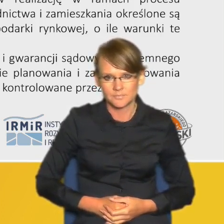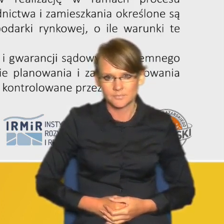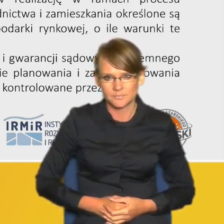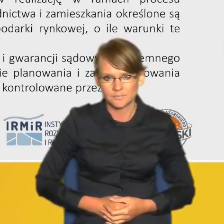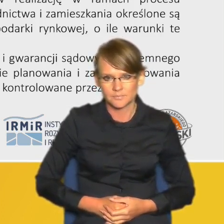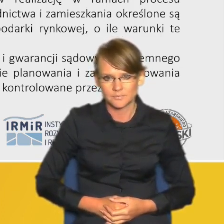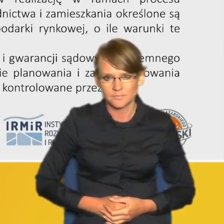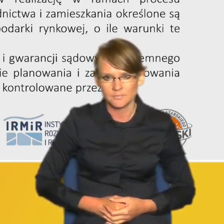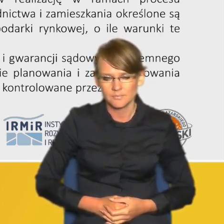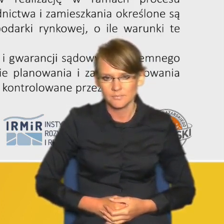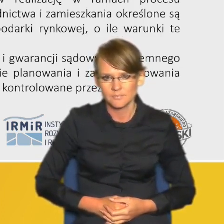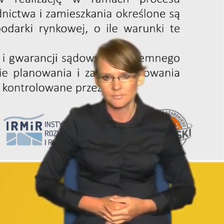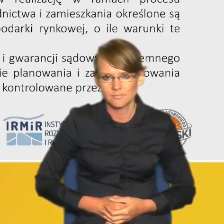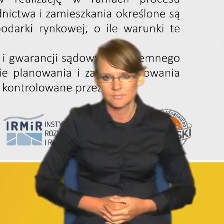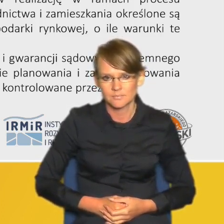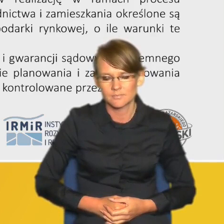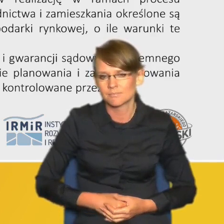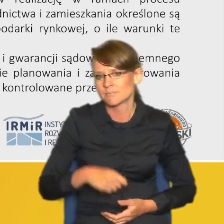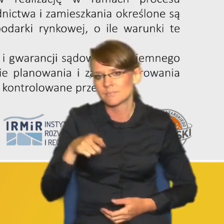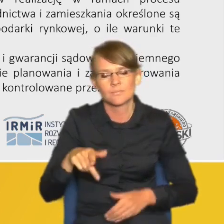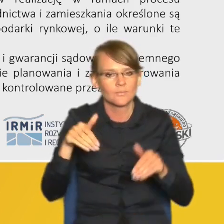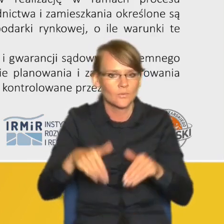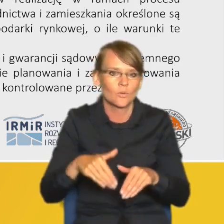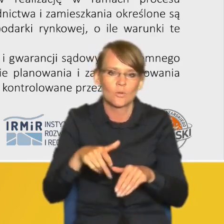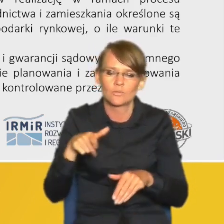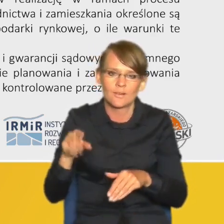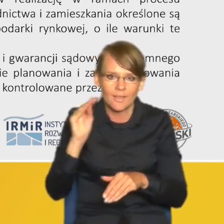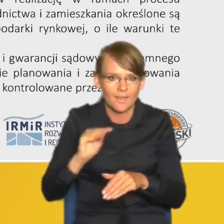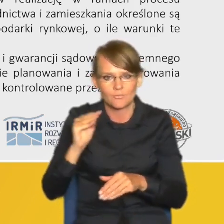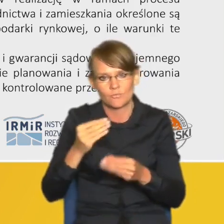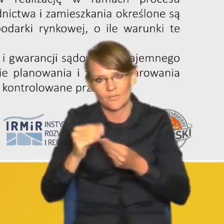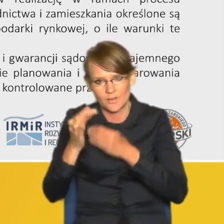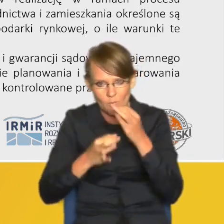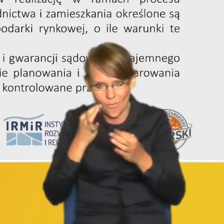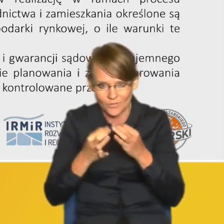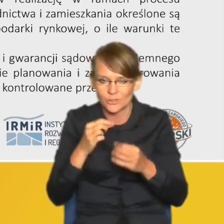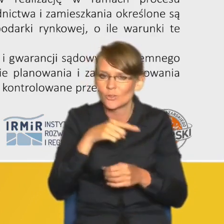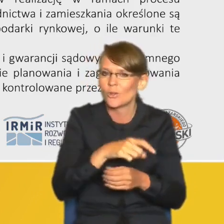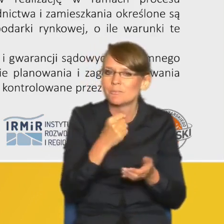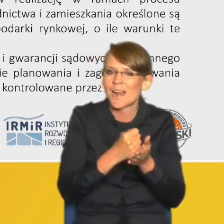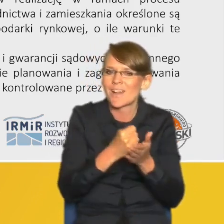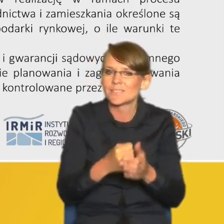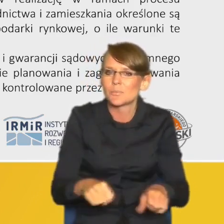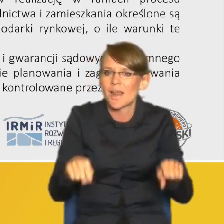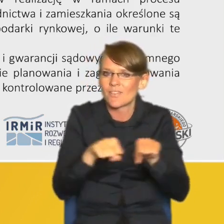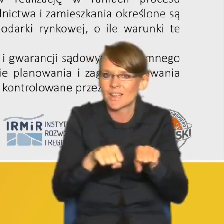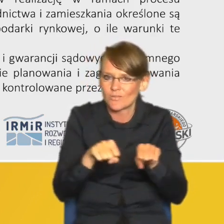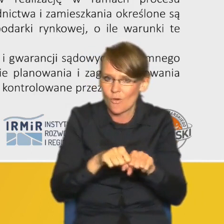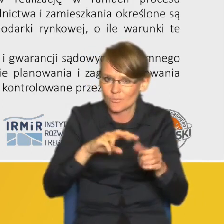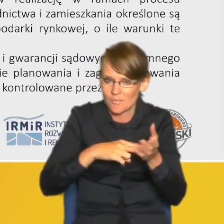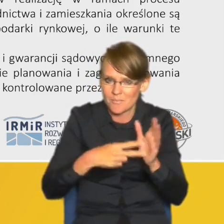rozwijać dlatego, że te aspekty sprawiedliwości urbanistycznej w sensie takim